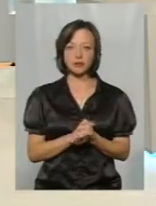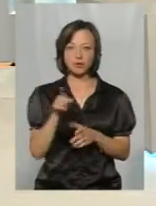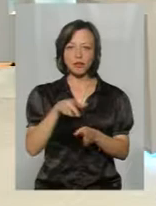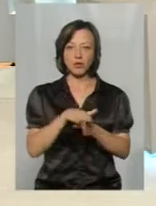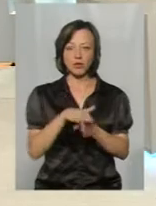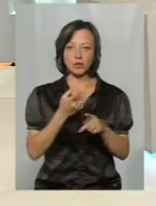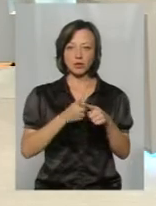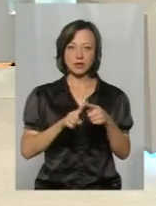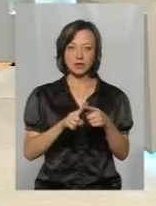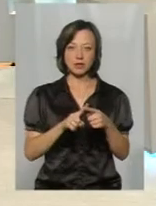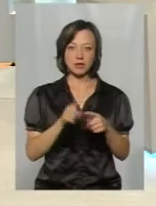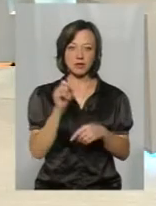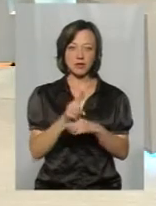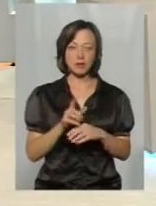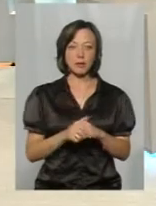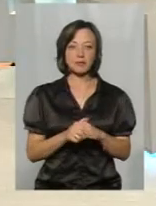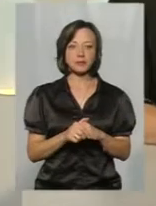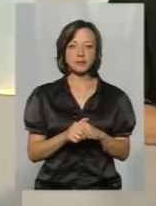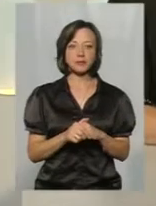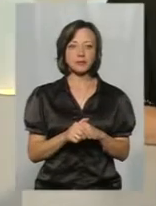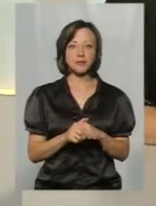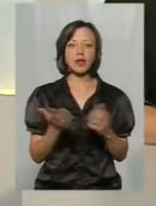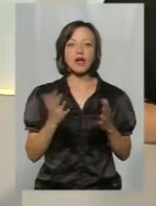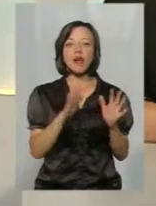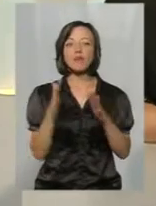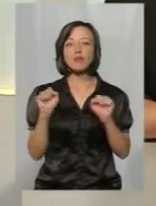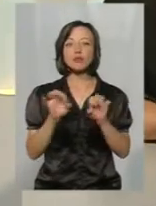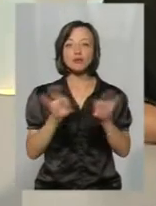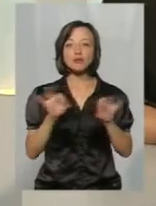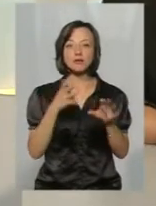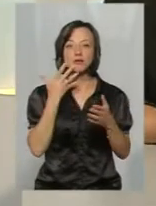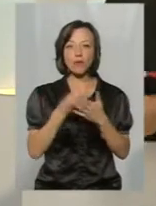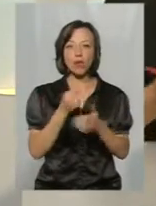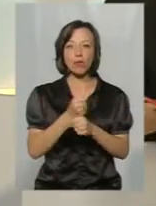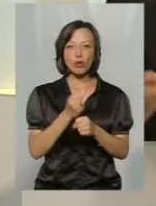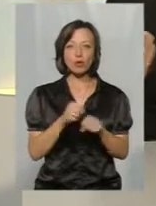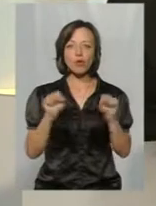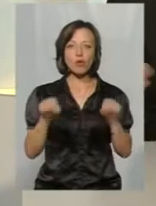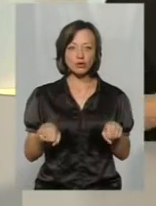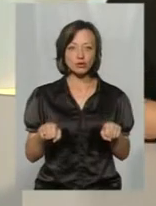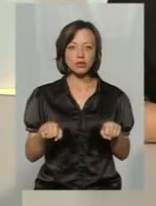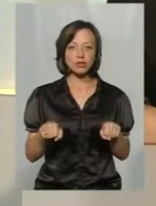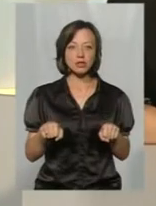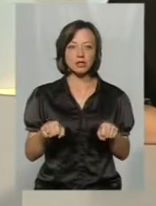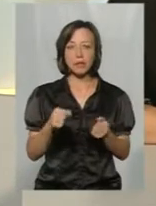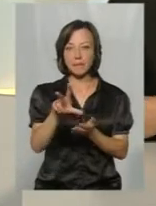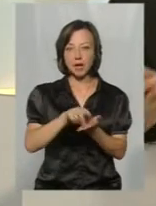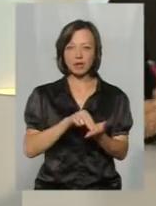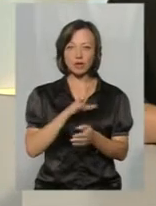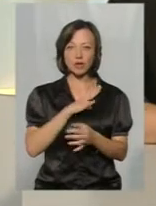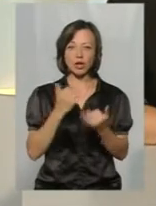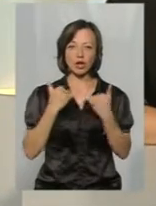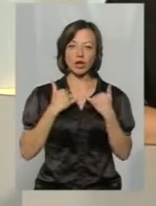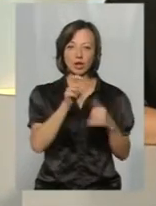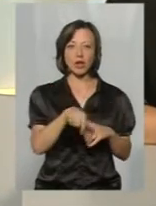виконують дані з учнів. Які випадки можете розказати зі своєї роботи, які можуть нагальним прикладом також для